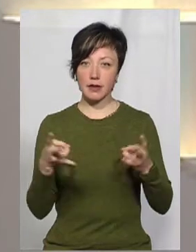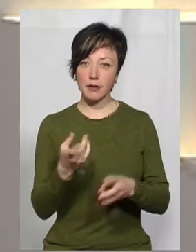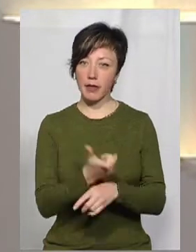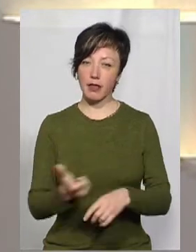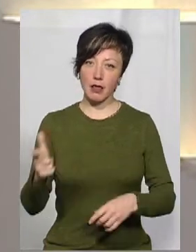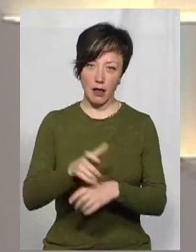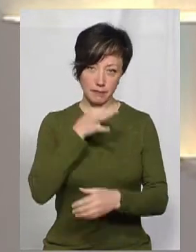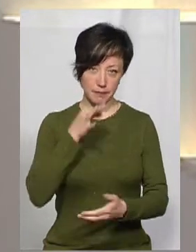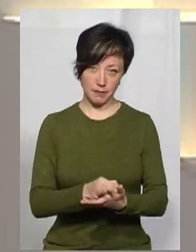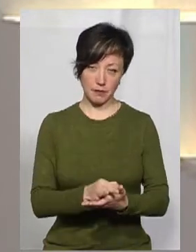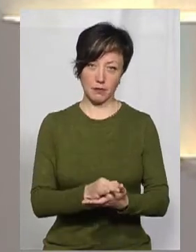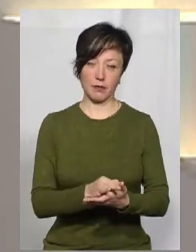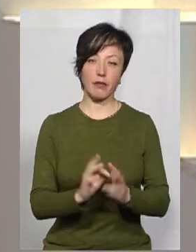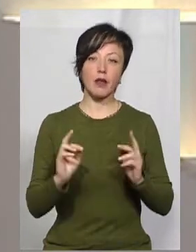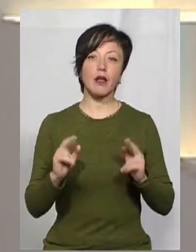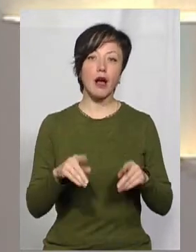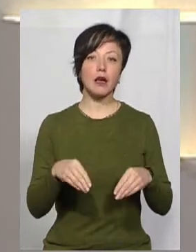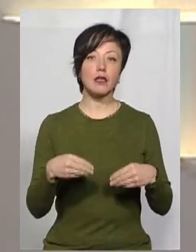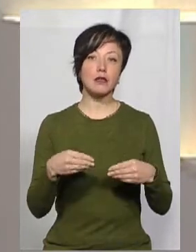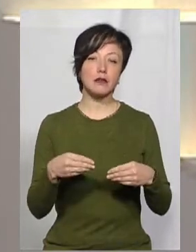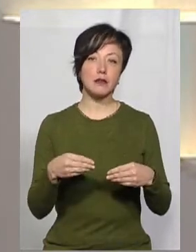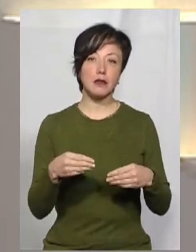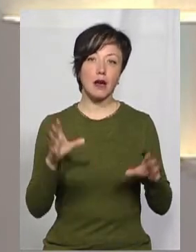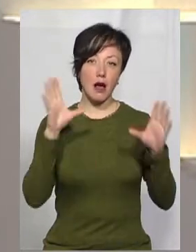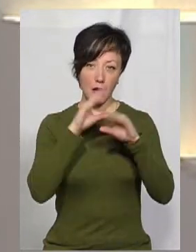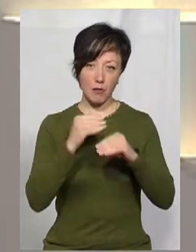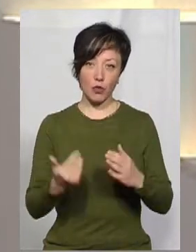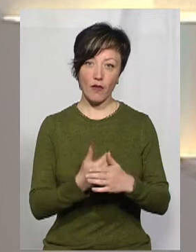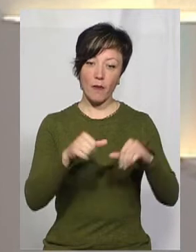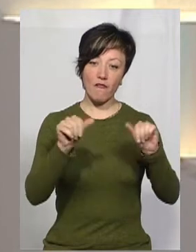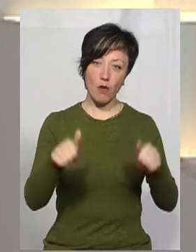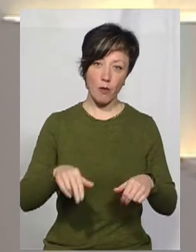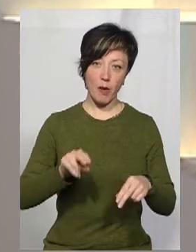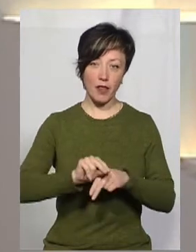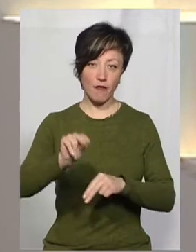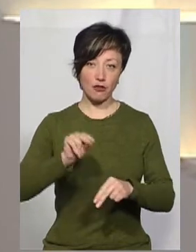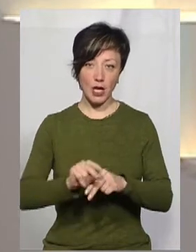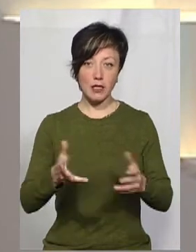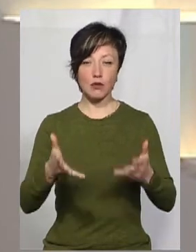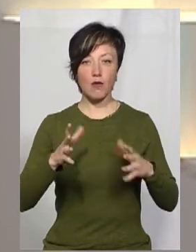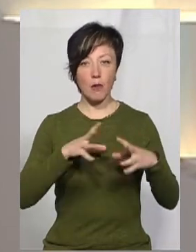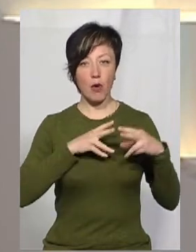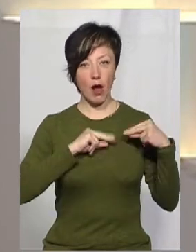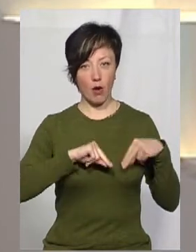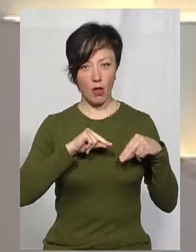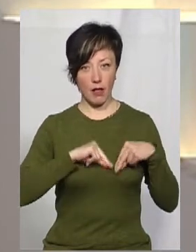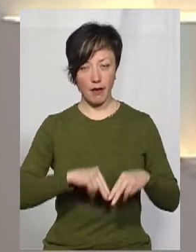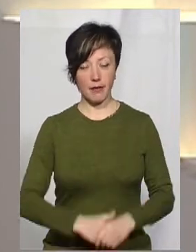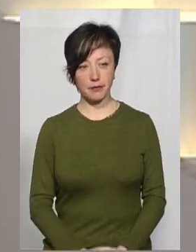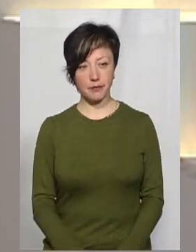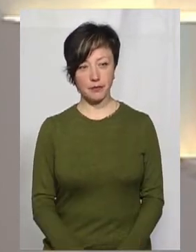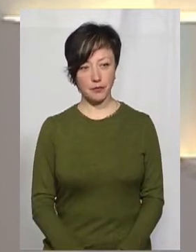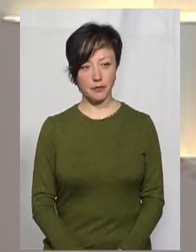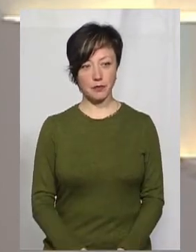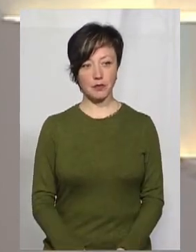найвідповідальнішими. Як дають раду новим формам і форматам навчання, з'ясовувала моя колега Анастасія